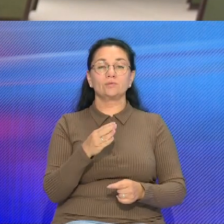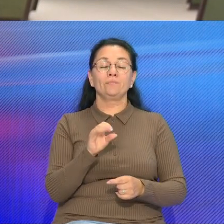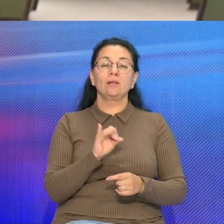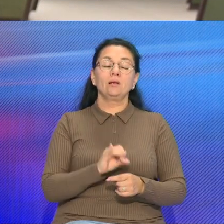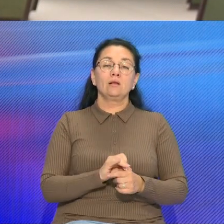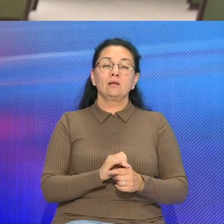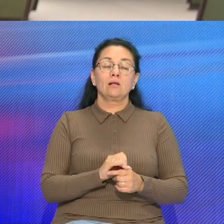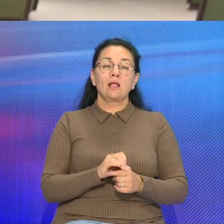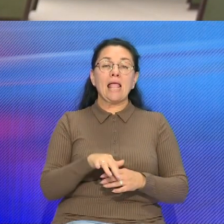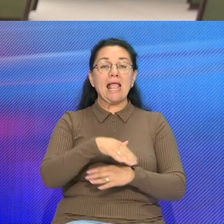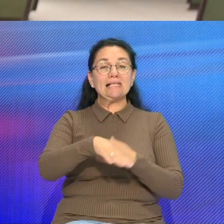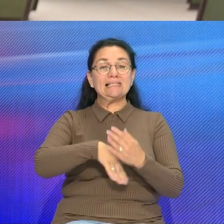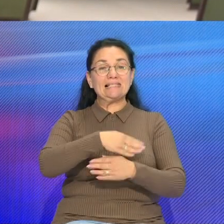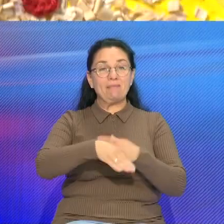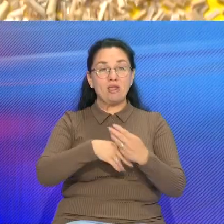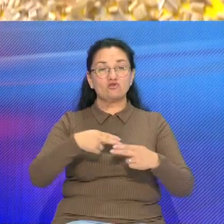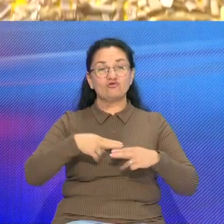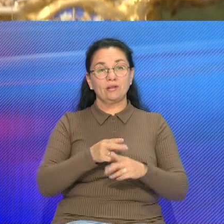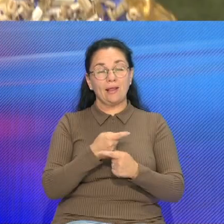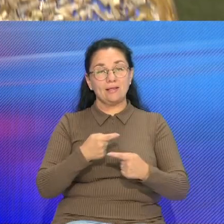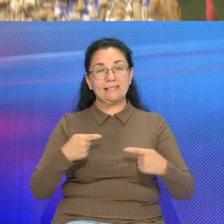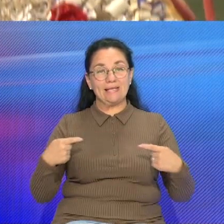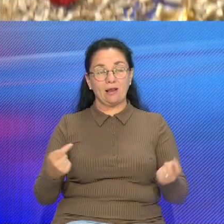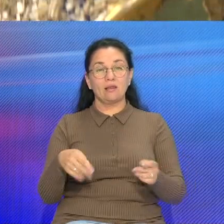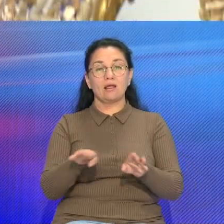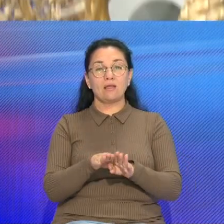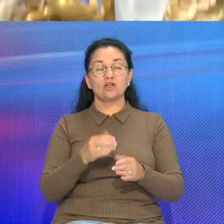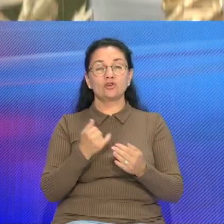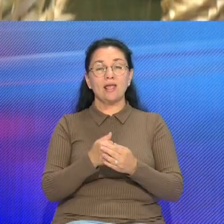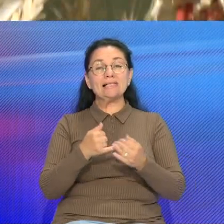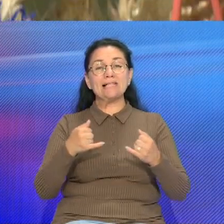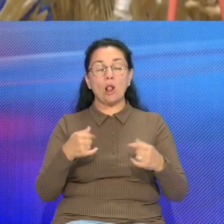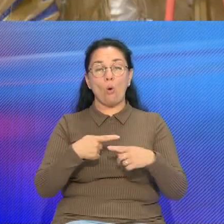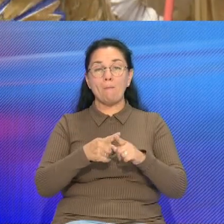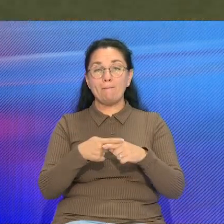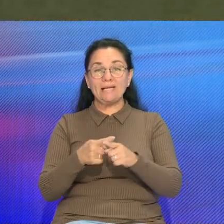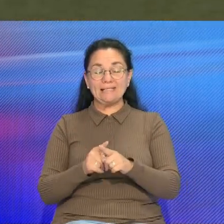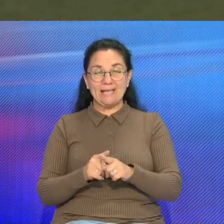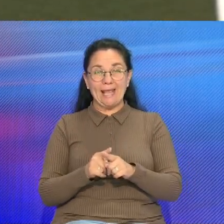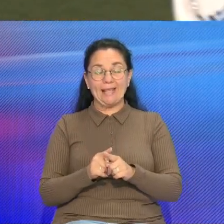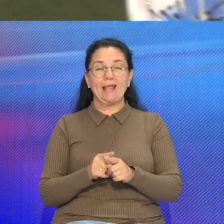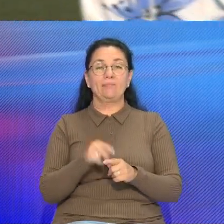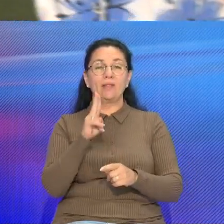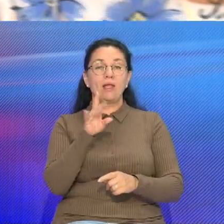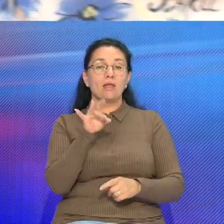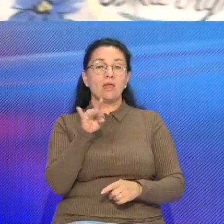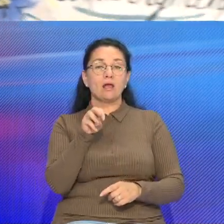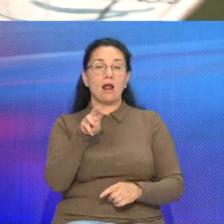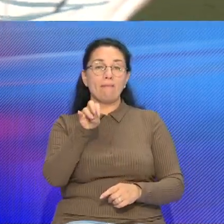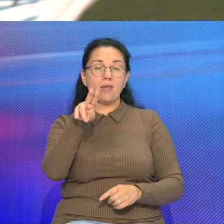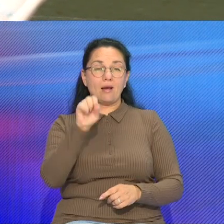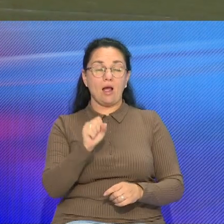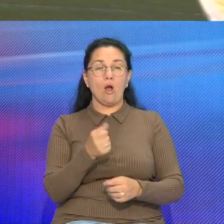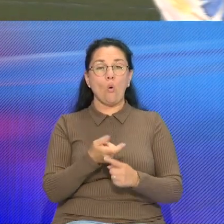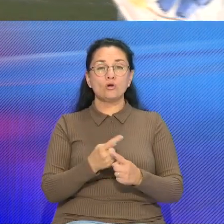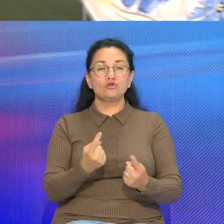смешаные техники Также представлено соломкоплетение, аппликация, керамика Очень большое